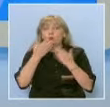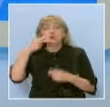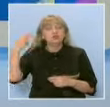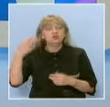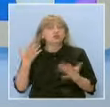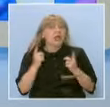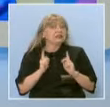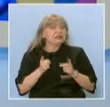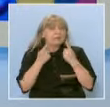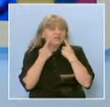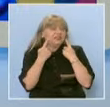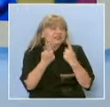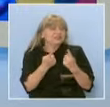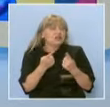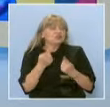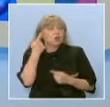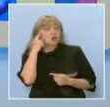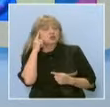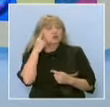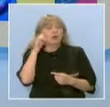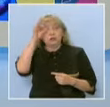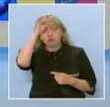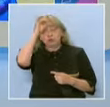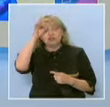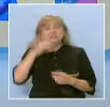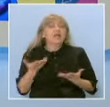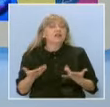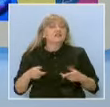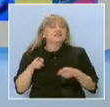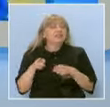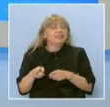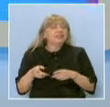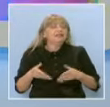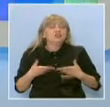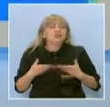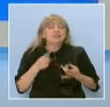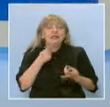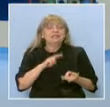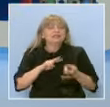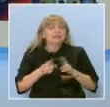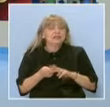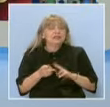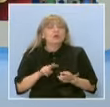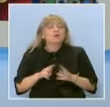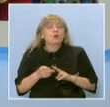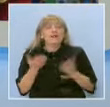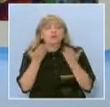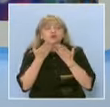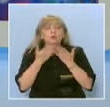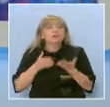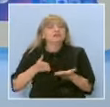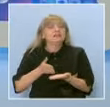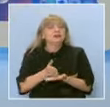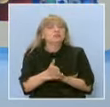да изглежда то според учениците и какви са техните желания за промяна и подобряване на образователния процес в него.